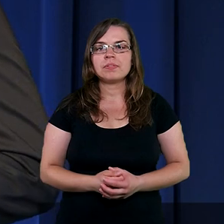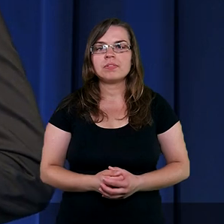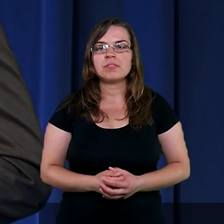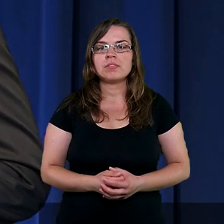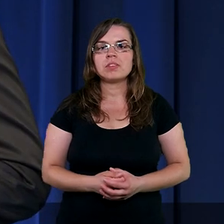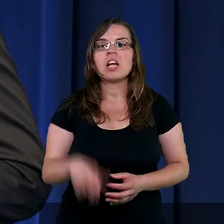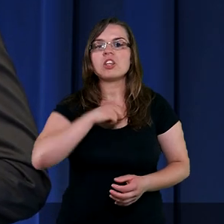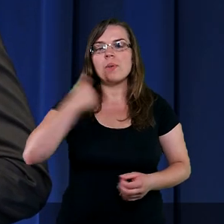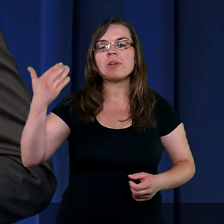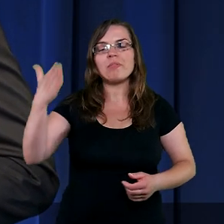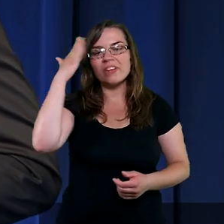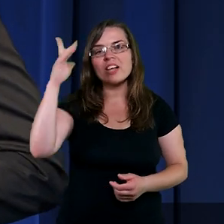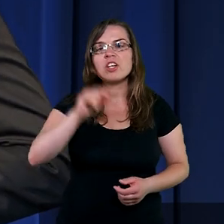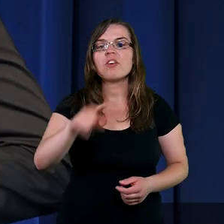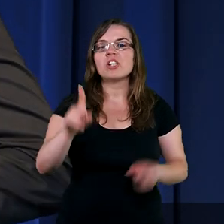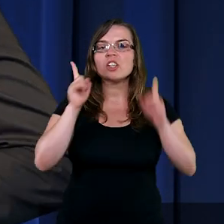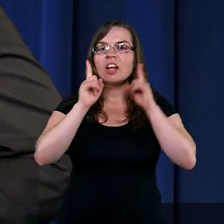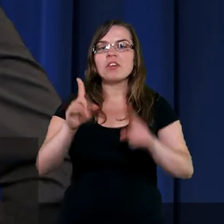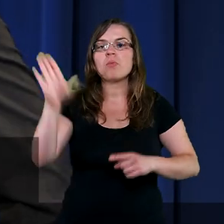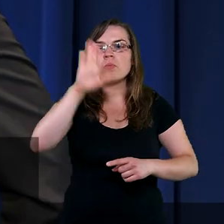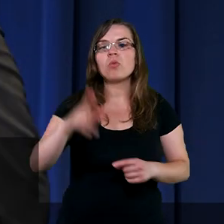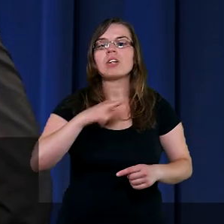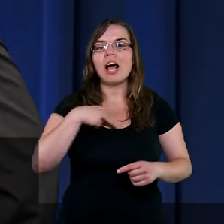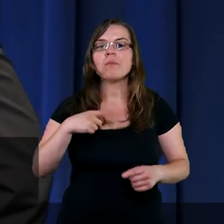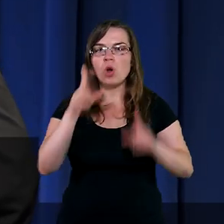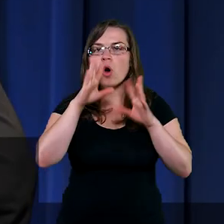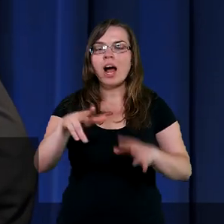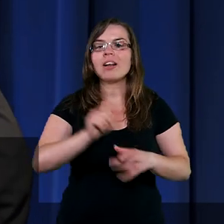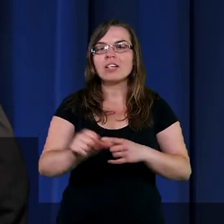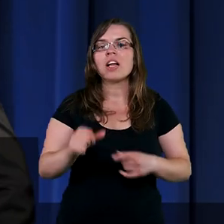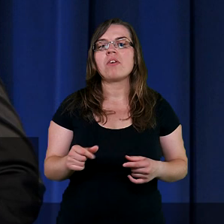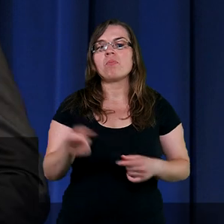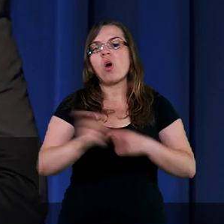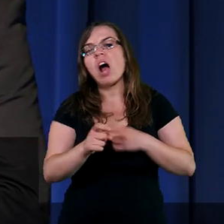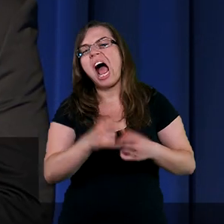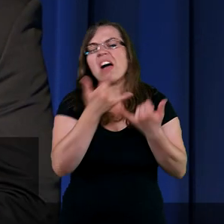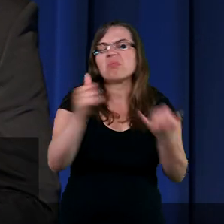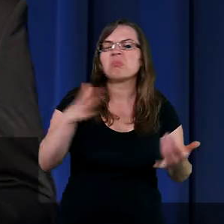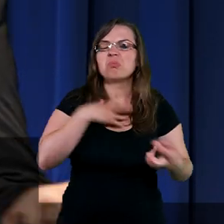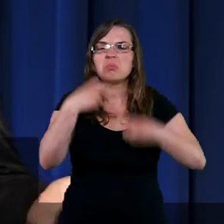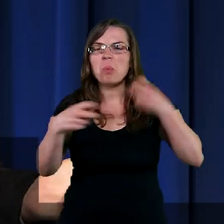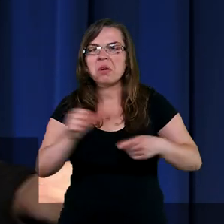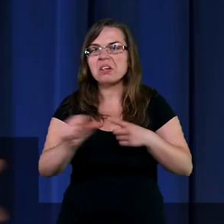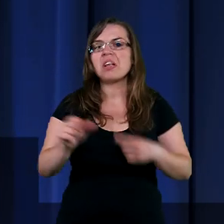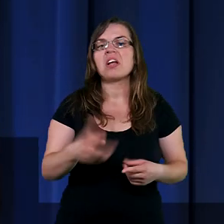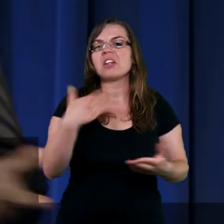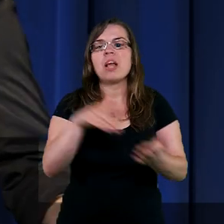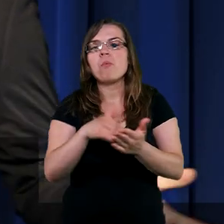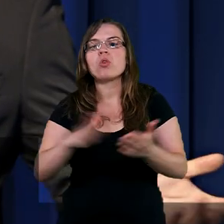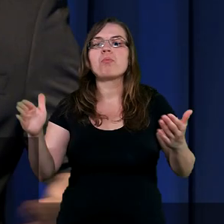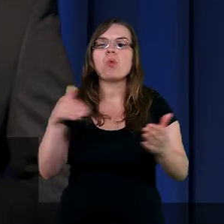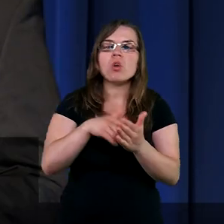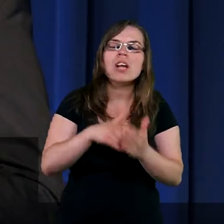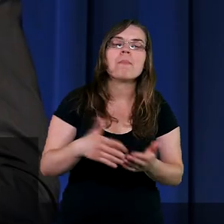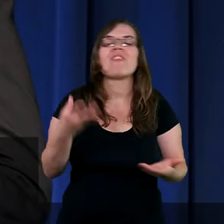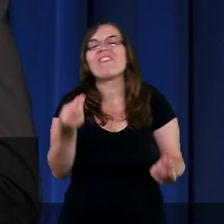Obyśmy wiedzieli, że rzeczywiście Pan Bóg zadba o każdą naszą potrzebę. Każdą. Nieważne jaka potrzeba to jest. Niektórzy mają